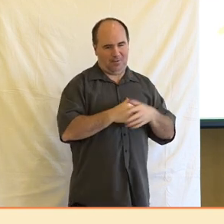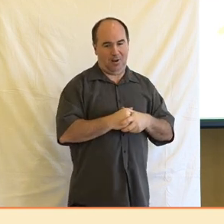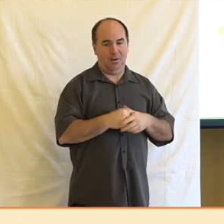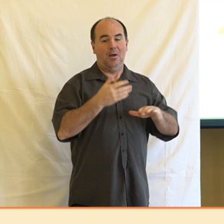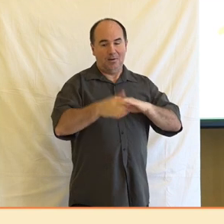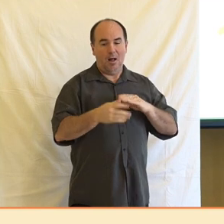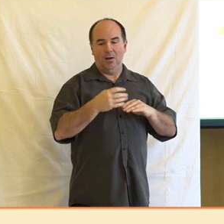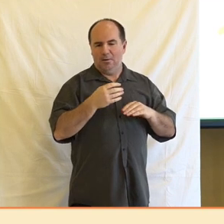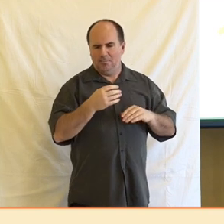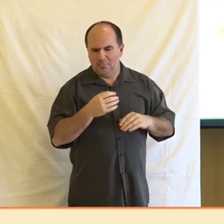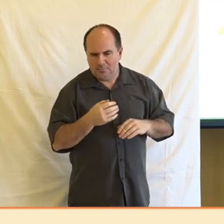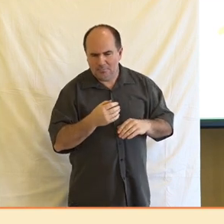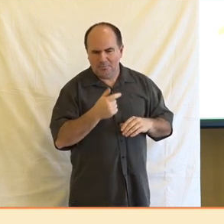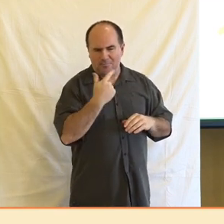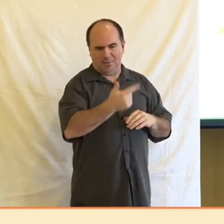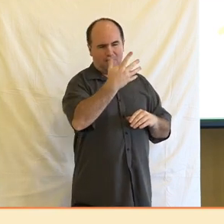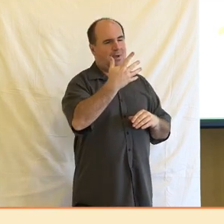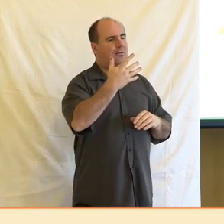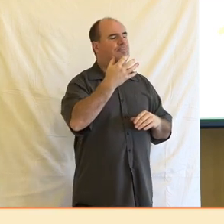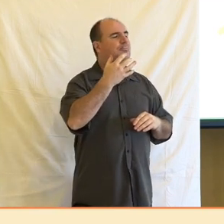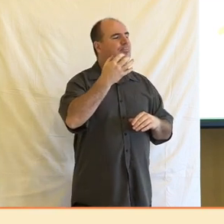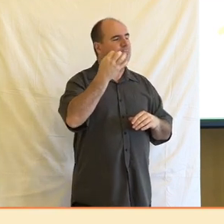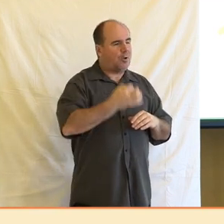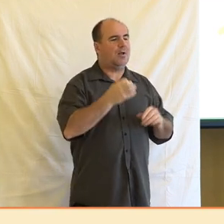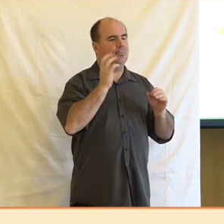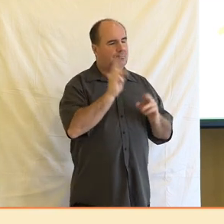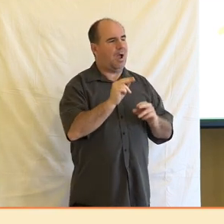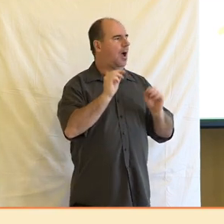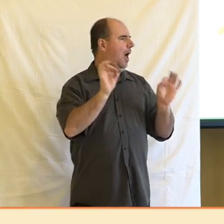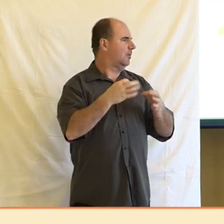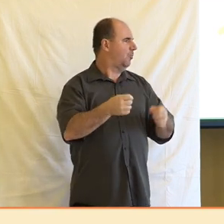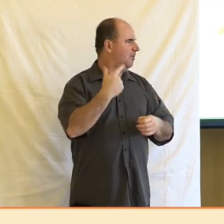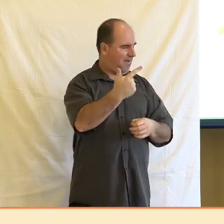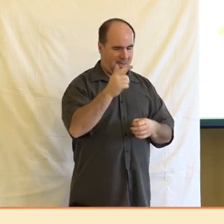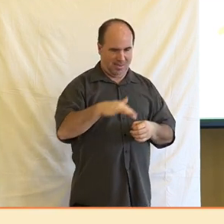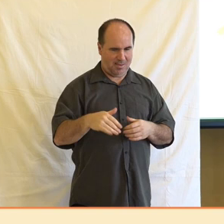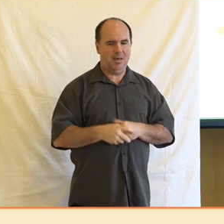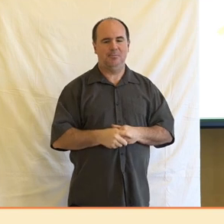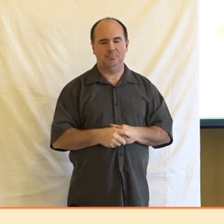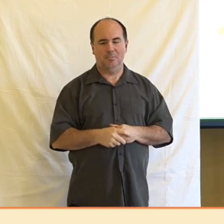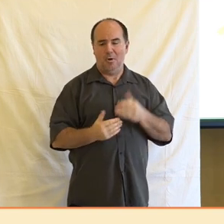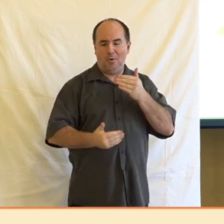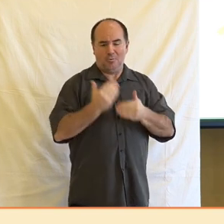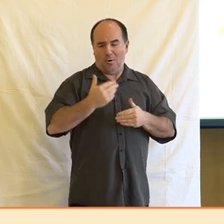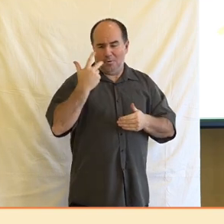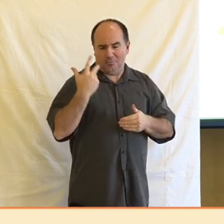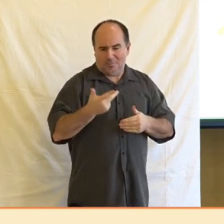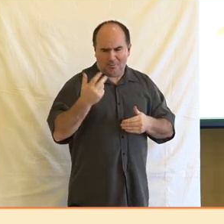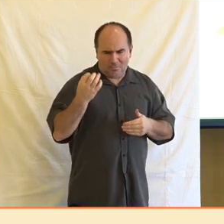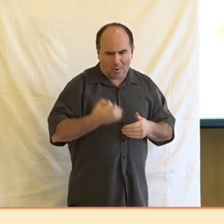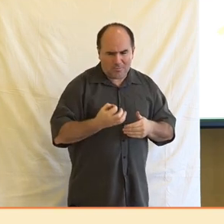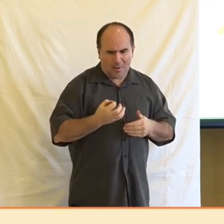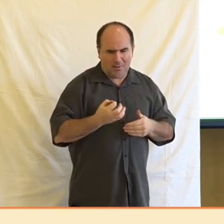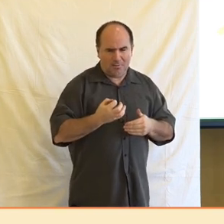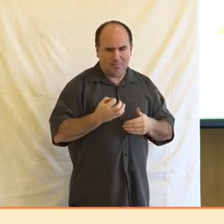dvě děti. Celá necelá třetina z nich je svobodná a ačkoliv tedy